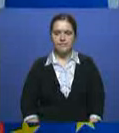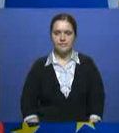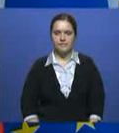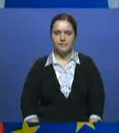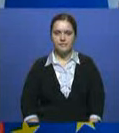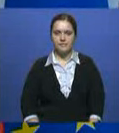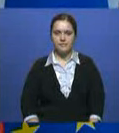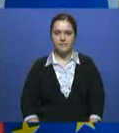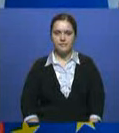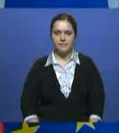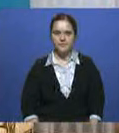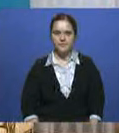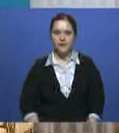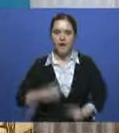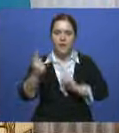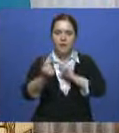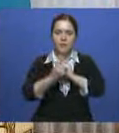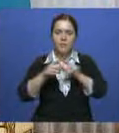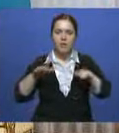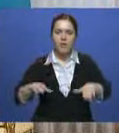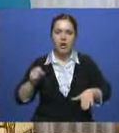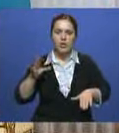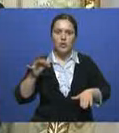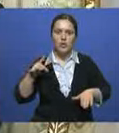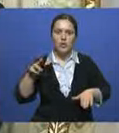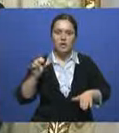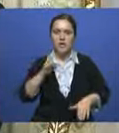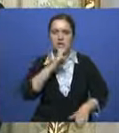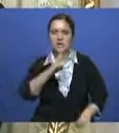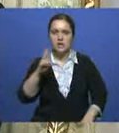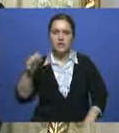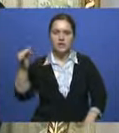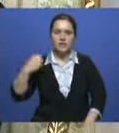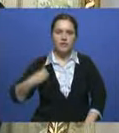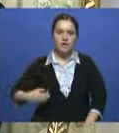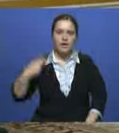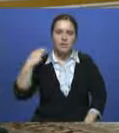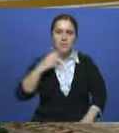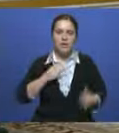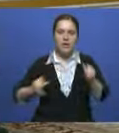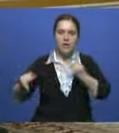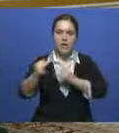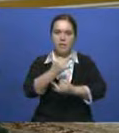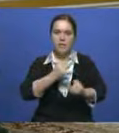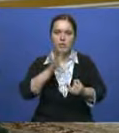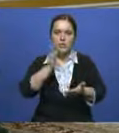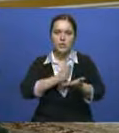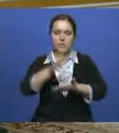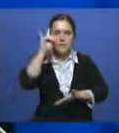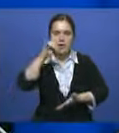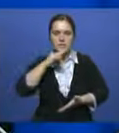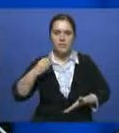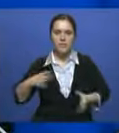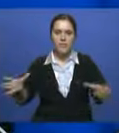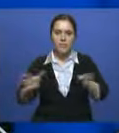В ходе встречи в Аккорде Мдур Султан Азарбаев и Франсуа Оланд обсудили ключевые направления казахстанско-французского стратегического